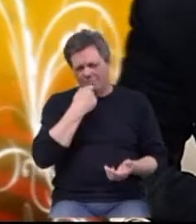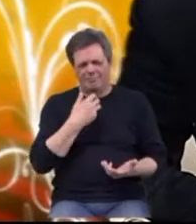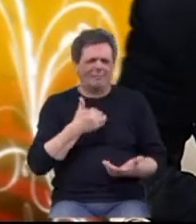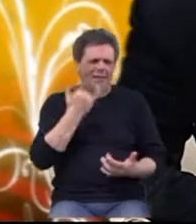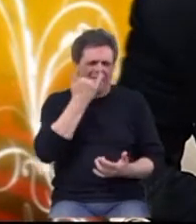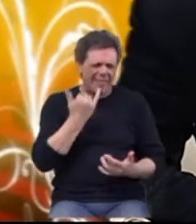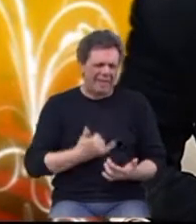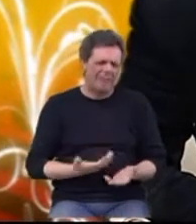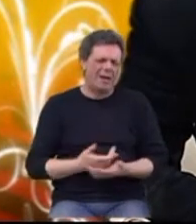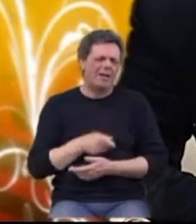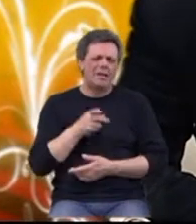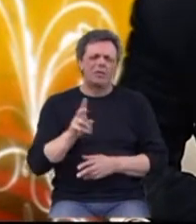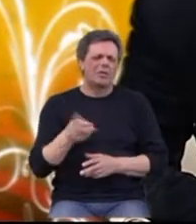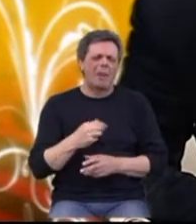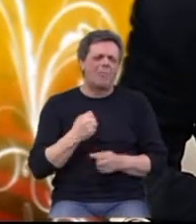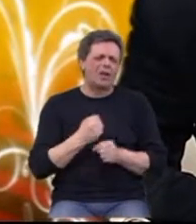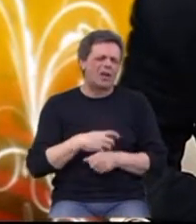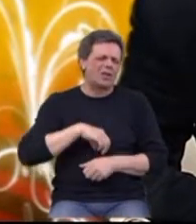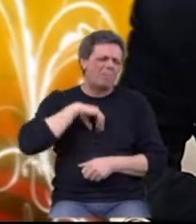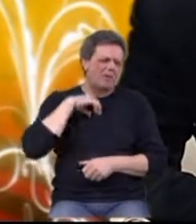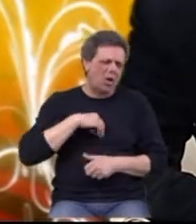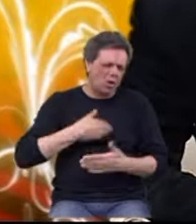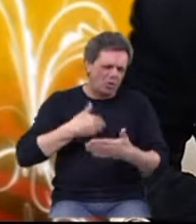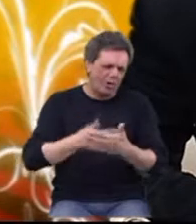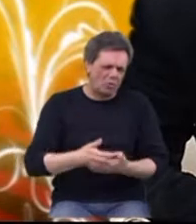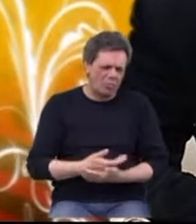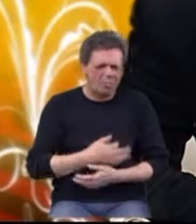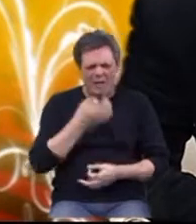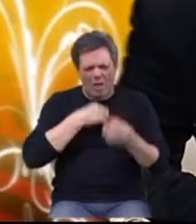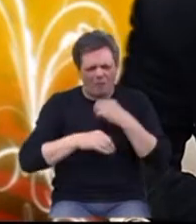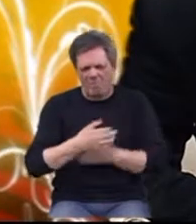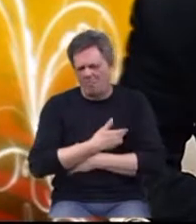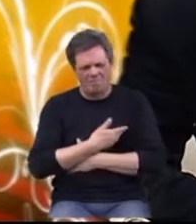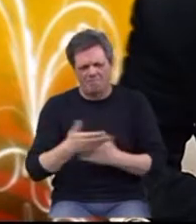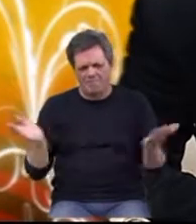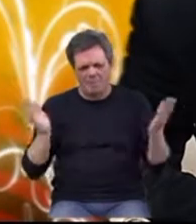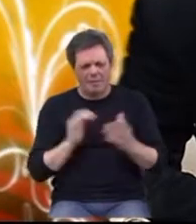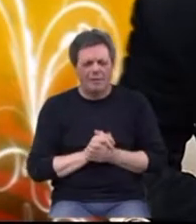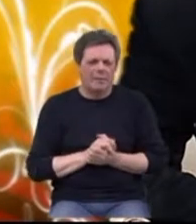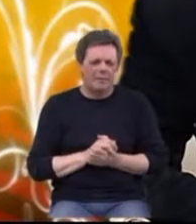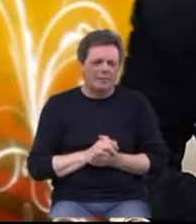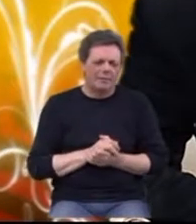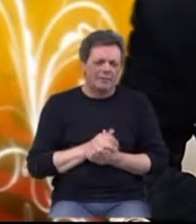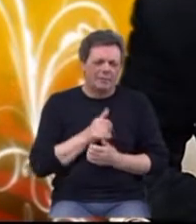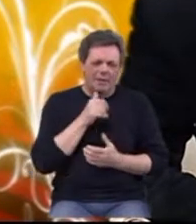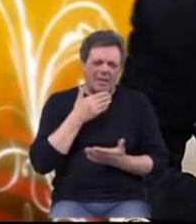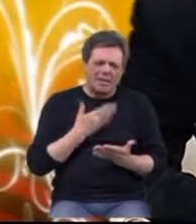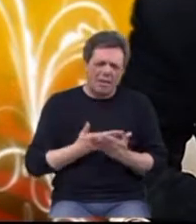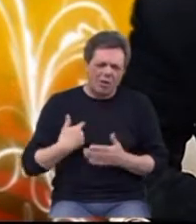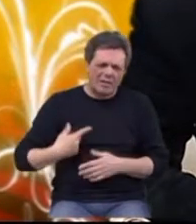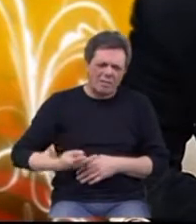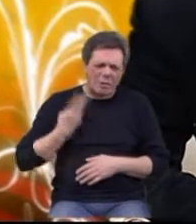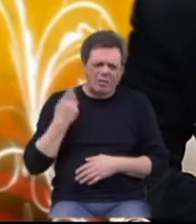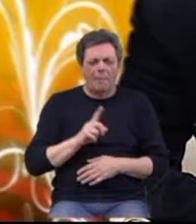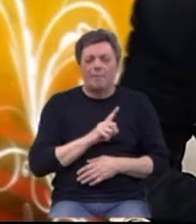može riješiti u principu psihološkim pristupom mljekovima. I zato ponosan sam